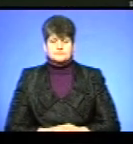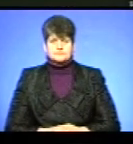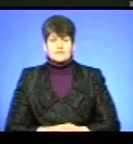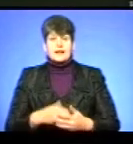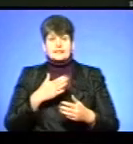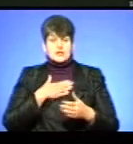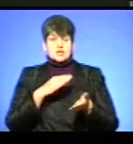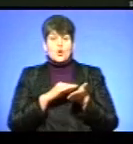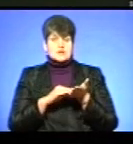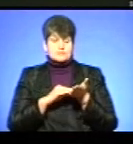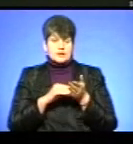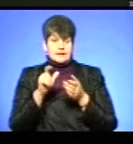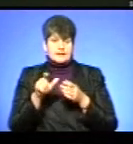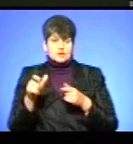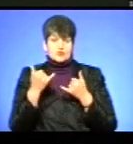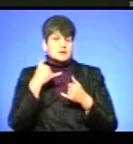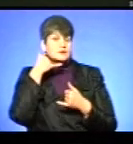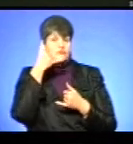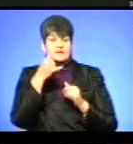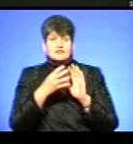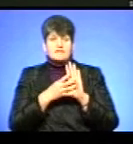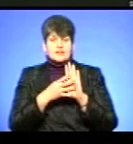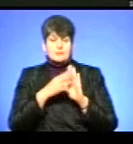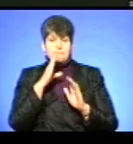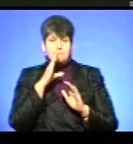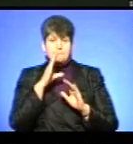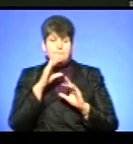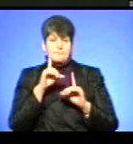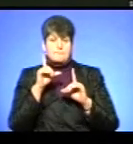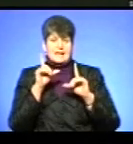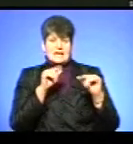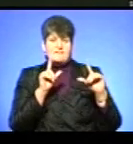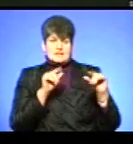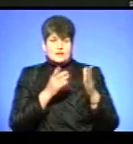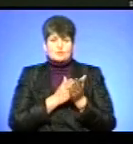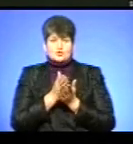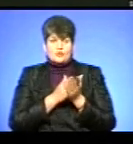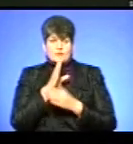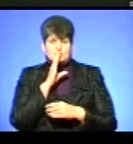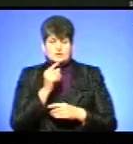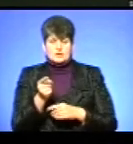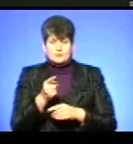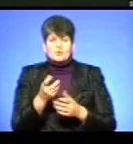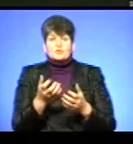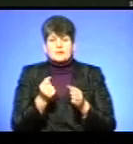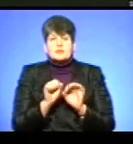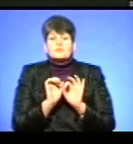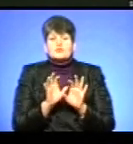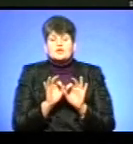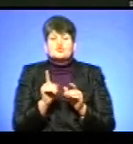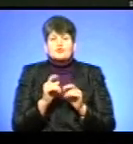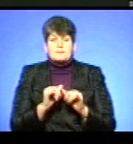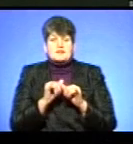Наші кореспонденти сьогодні телефонували до 9 перевізників, які обслуговують маршрутну мережу Тернополя, щоб отримати коментар щодо